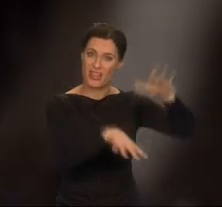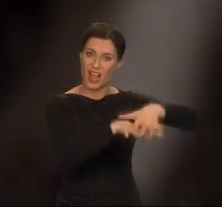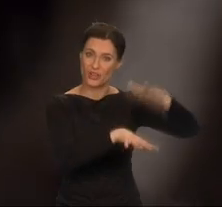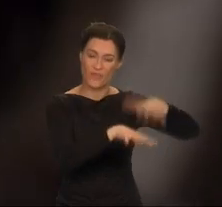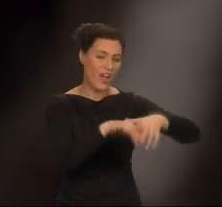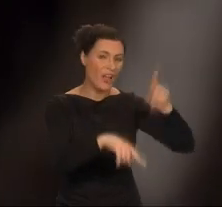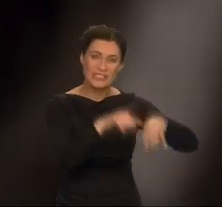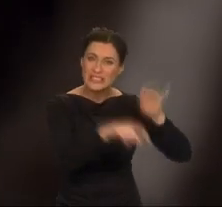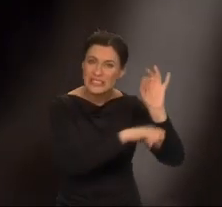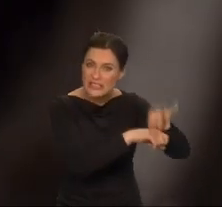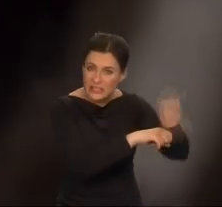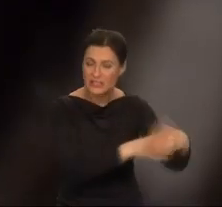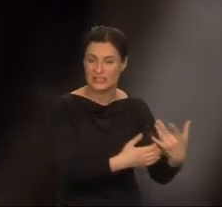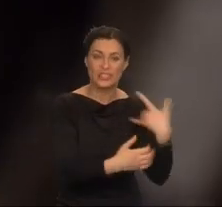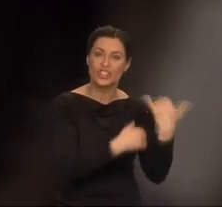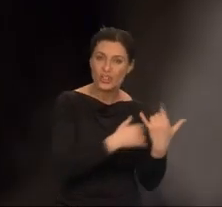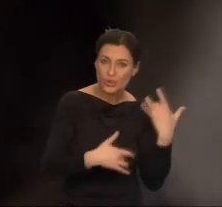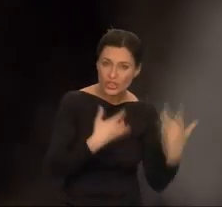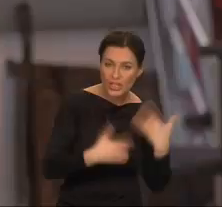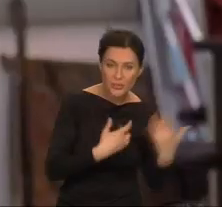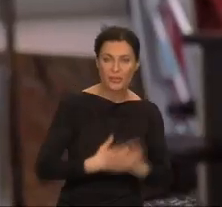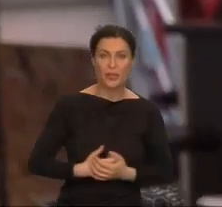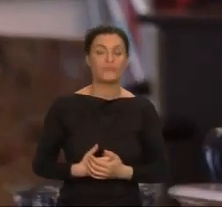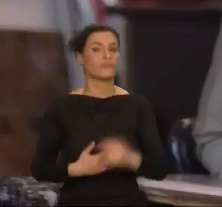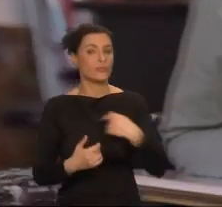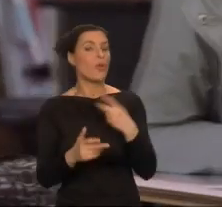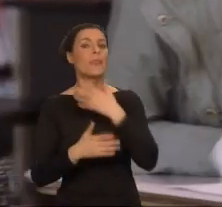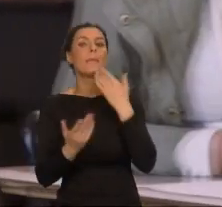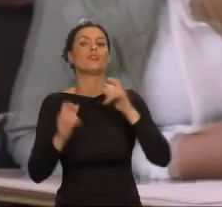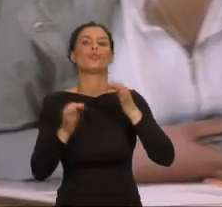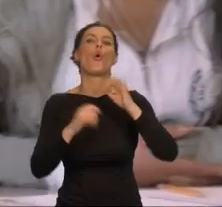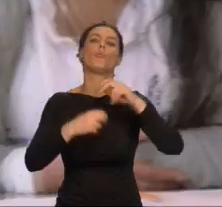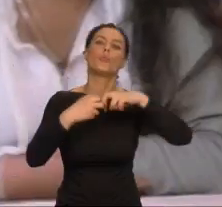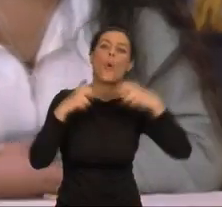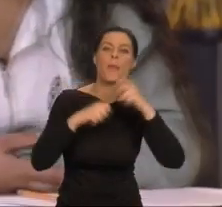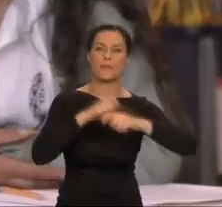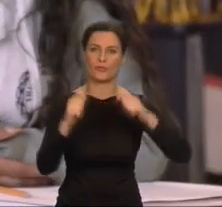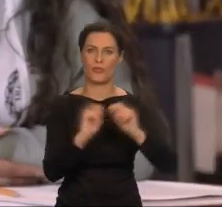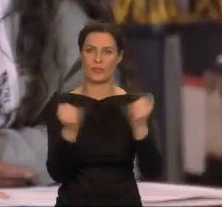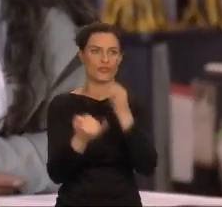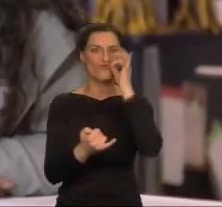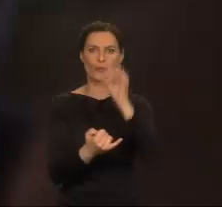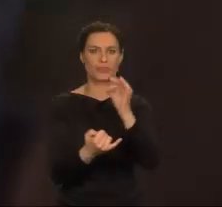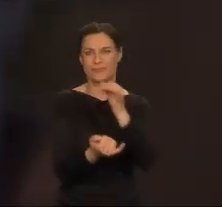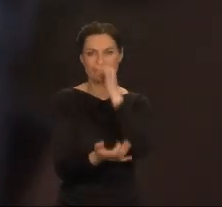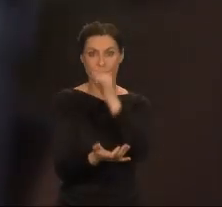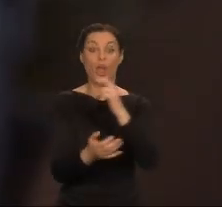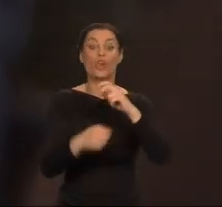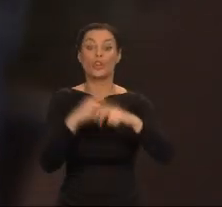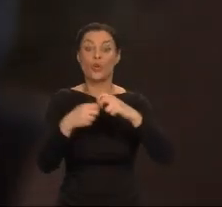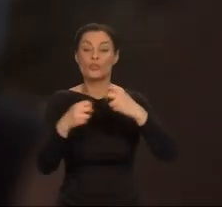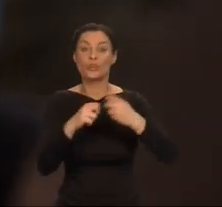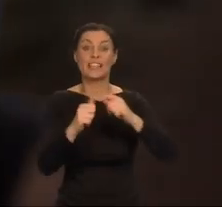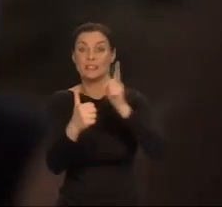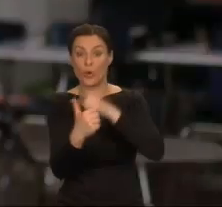Ten dylemat moralny jest frapujący, bo nie ma dobrego rozwiązania. Cokolwiek zrobimy,